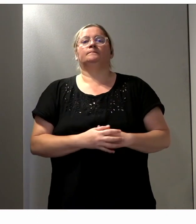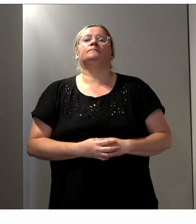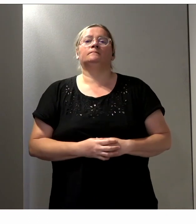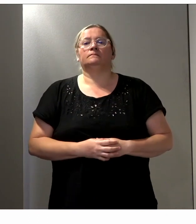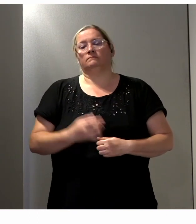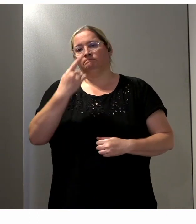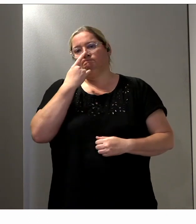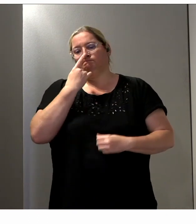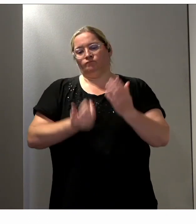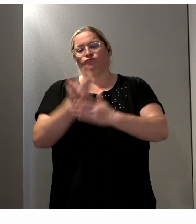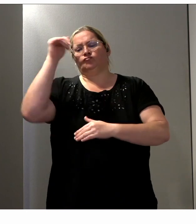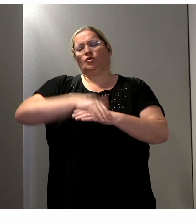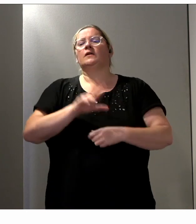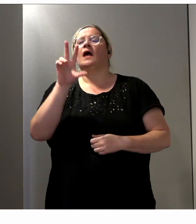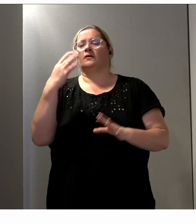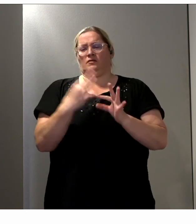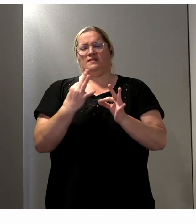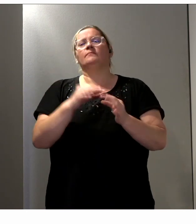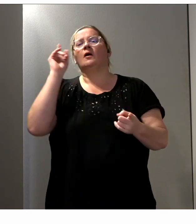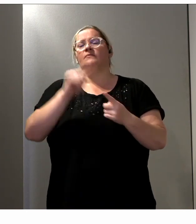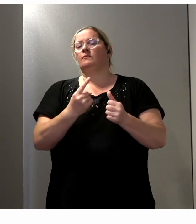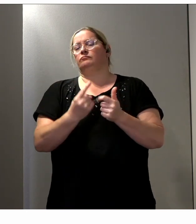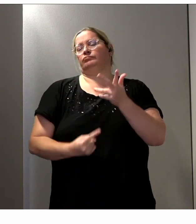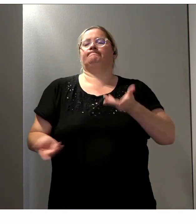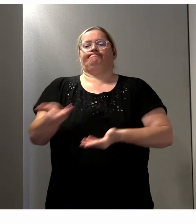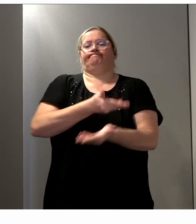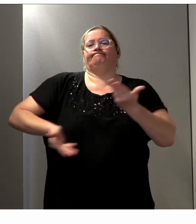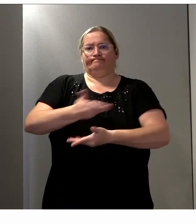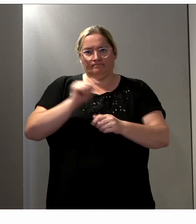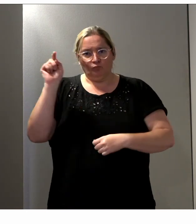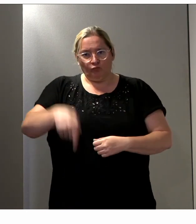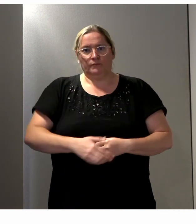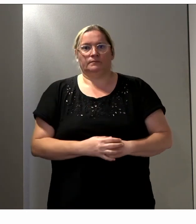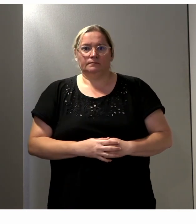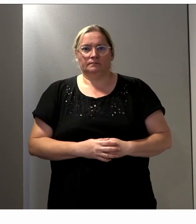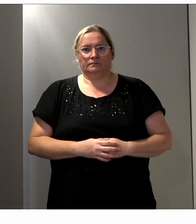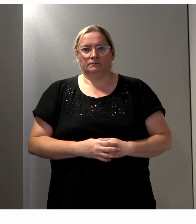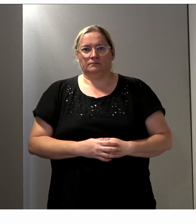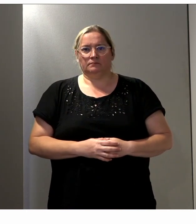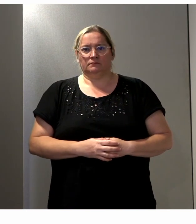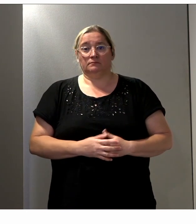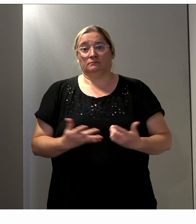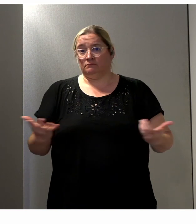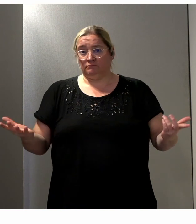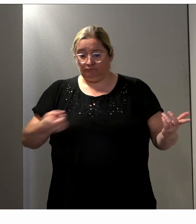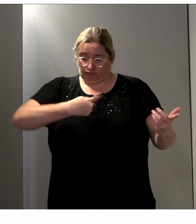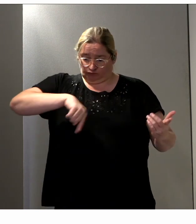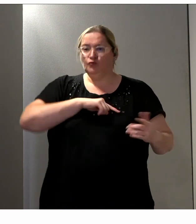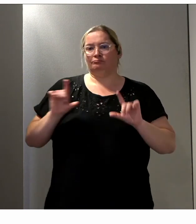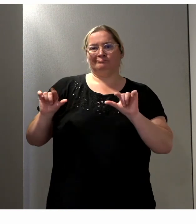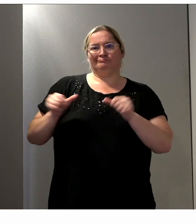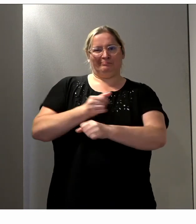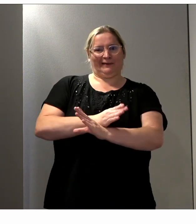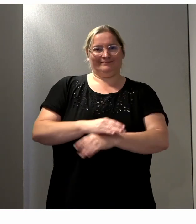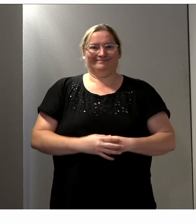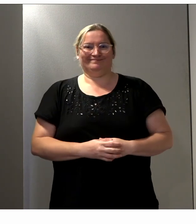travaille lors de la journée du 30 septembre avec l'ensemble des acteurs. Voilà, donc nous sommes sur le créneau.